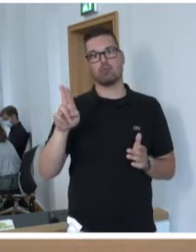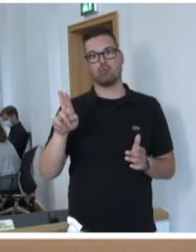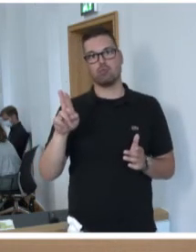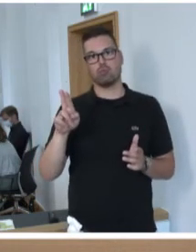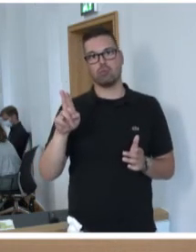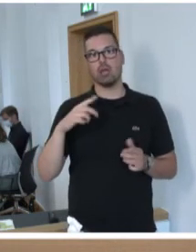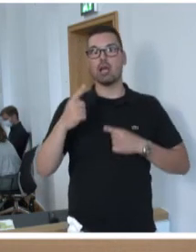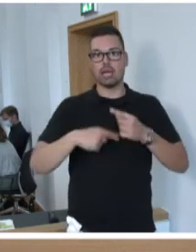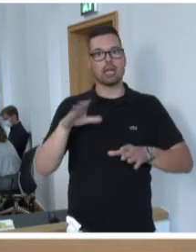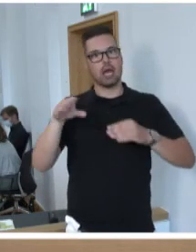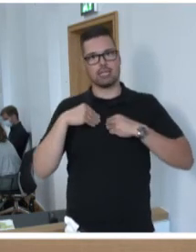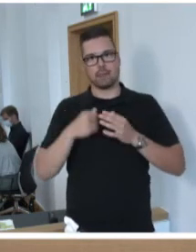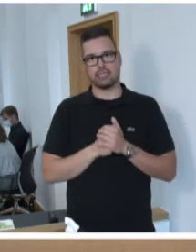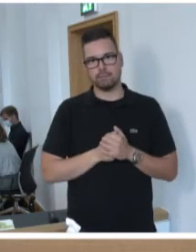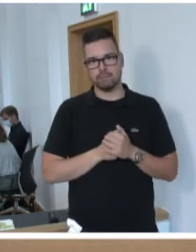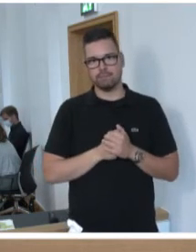unsere Rolle an.